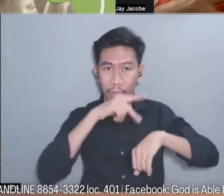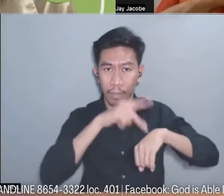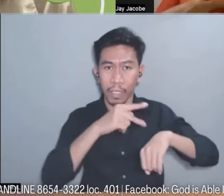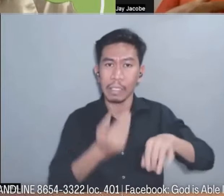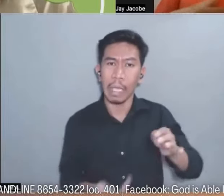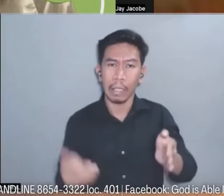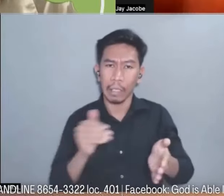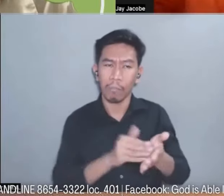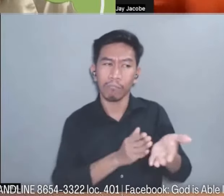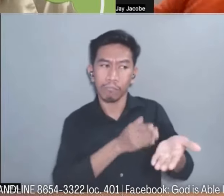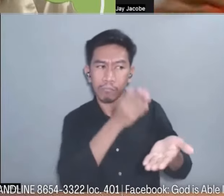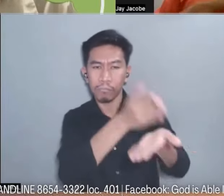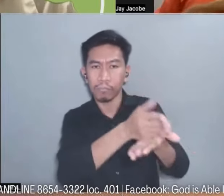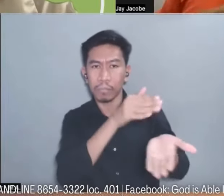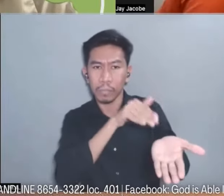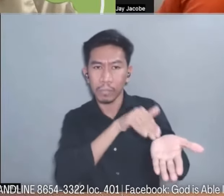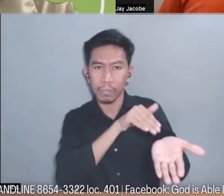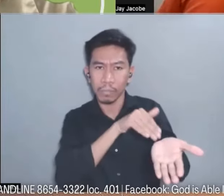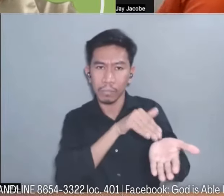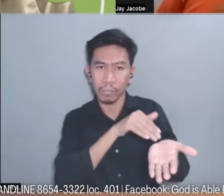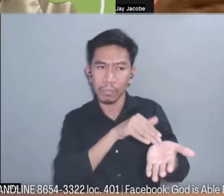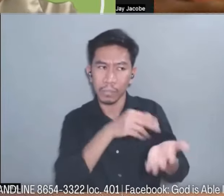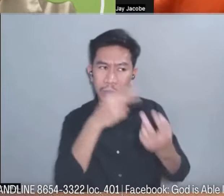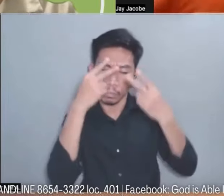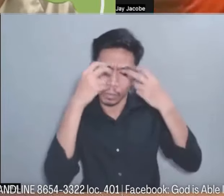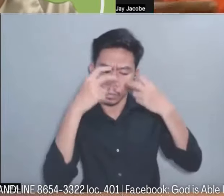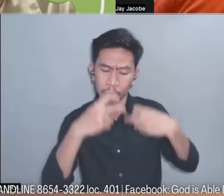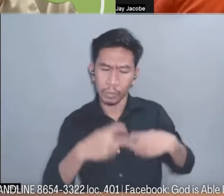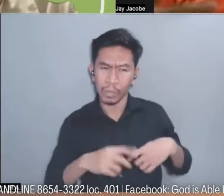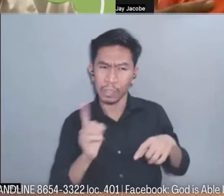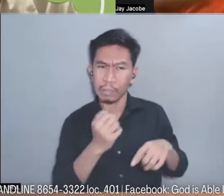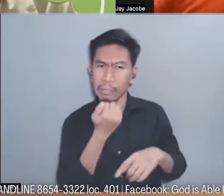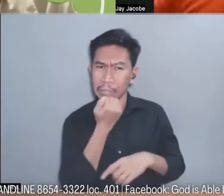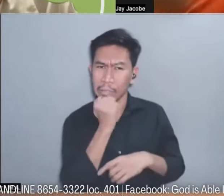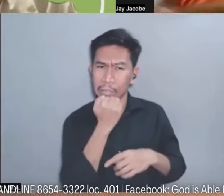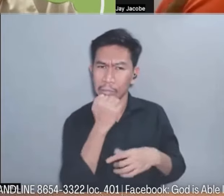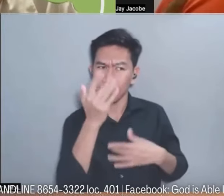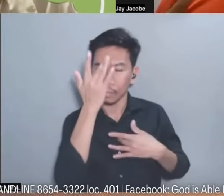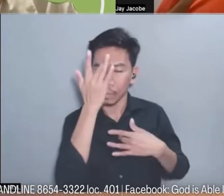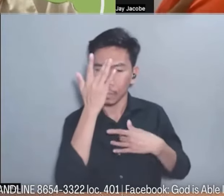po talaga yung sakit ko kasi hindi po ako tiwala so pinakita ko po yung mga findings